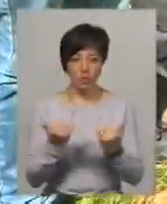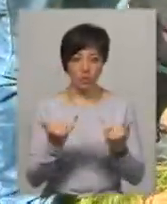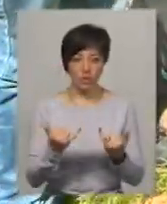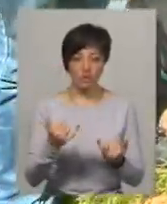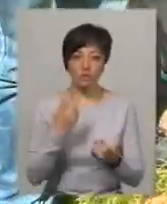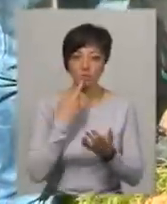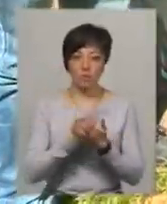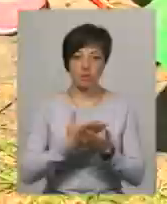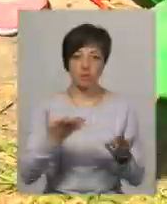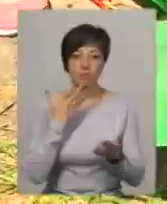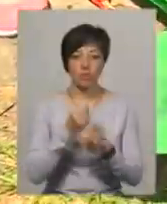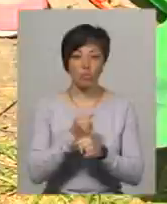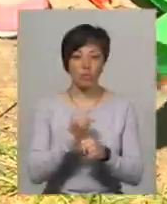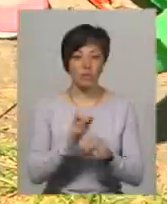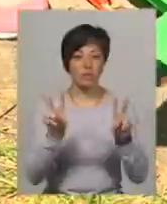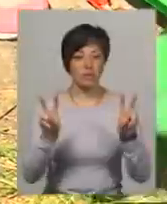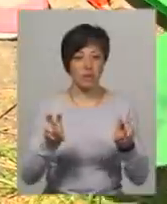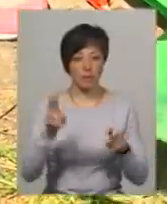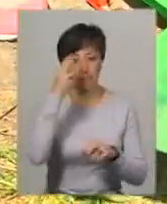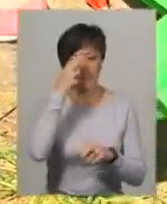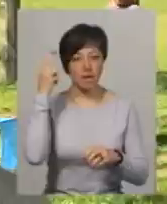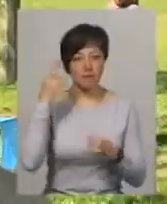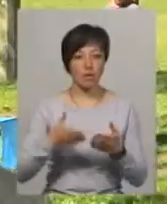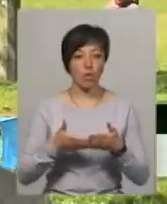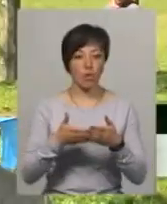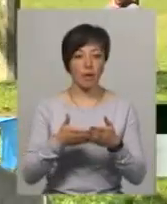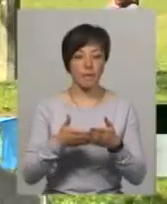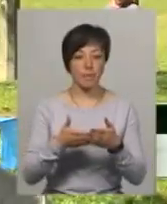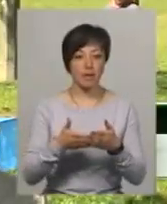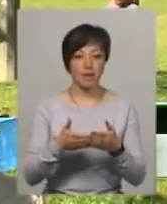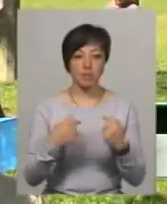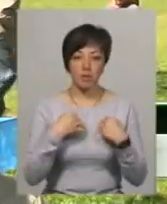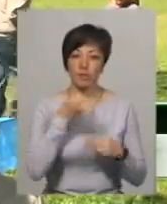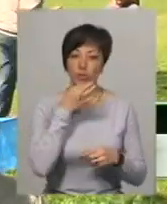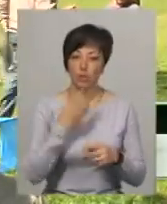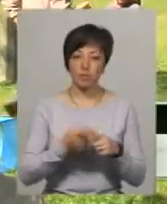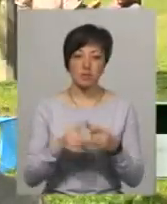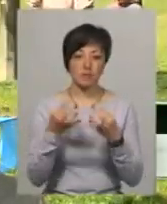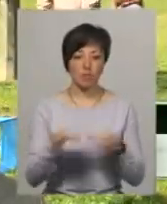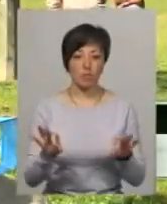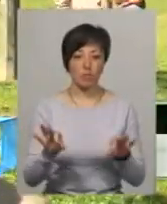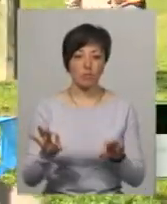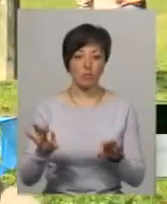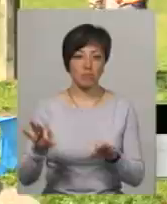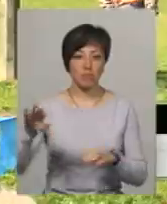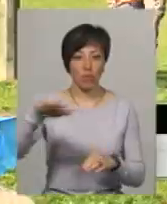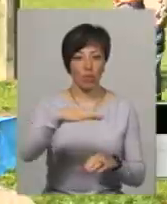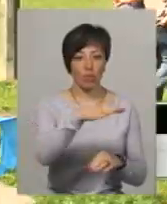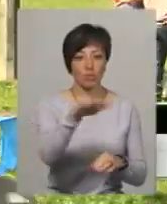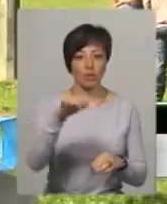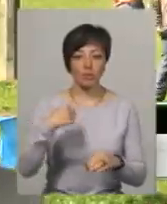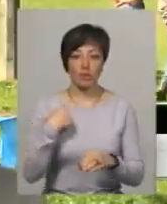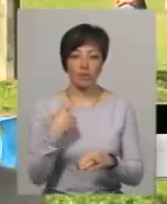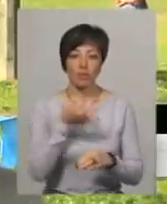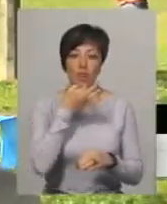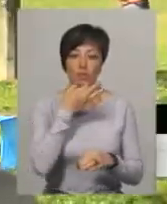представляє свою роботу із назвою «Піратський корабель». Мені це подобається, мені подобається свобода польоту, і мені